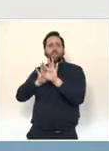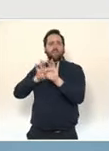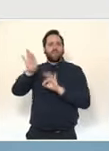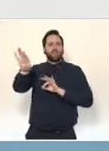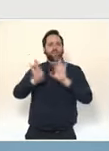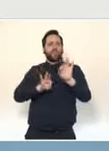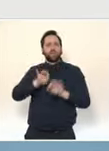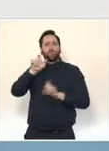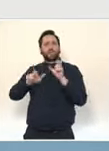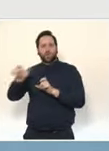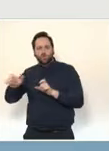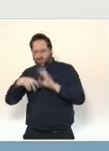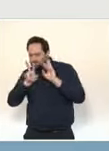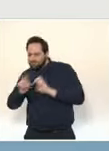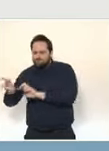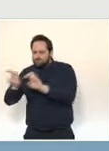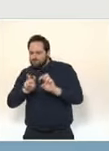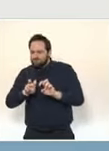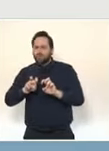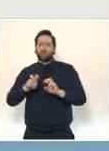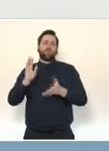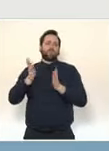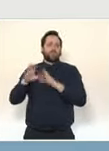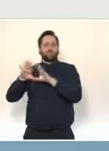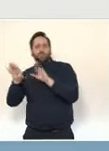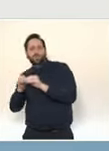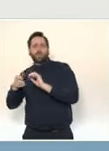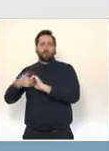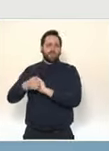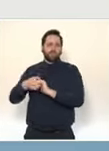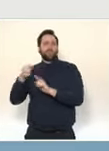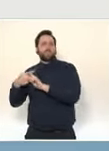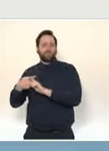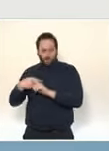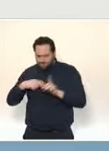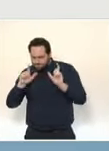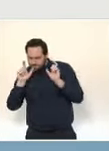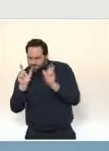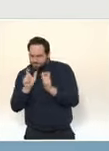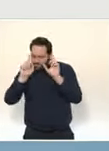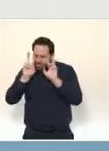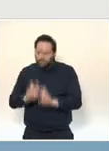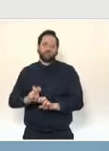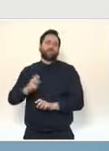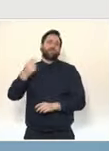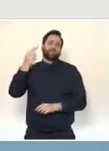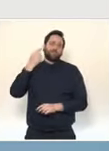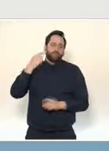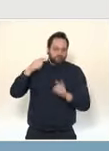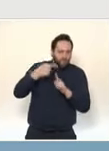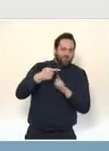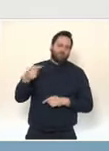sont positifs ou non au Covid. Pour cela, nous avons une stratégie que vous connaissez, qui est celle des tests salivaires qui sont réalisés dans les